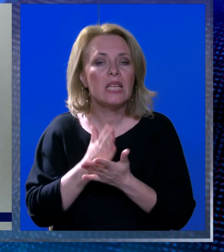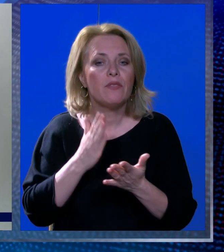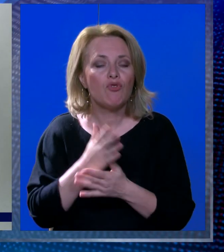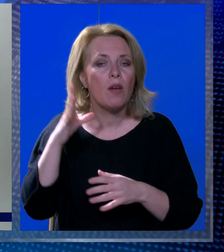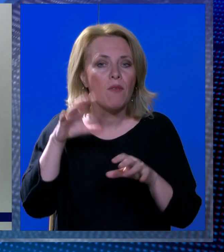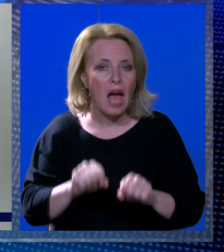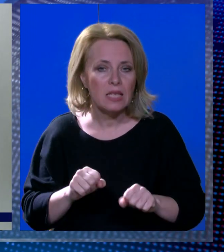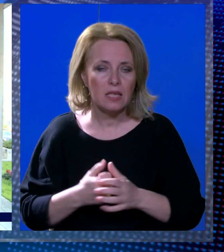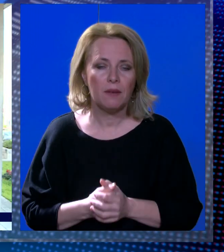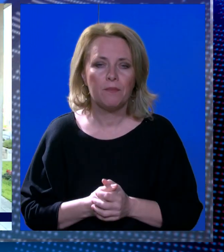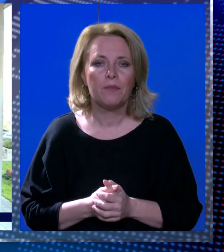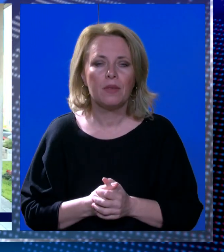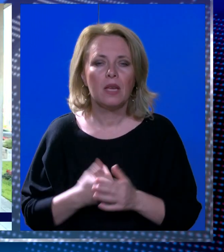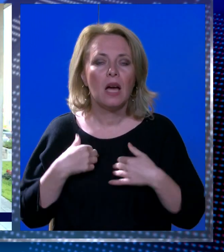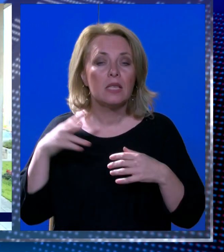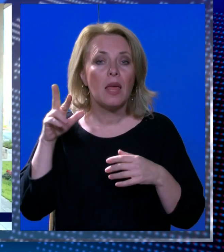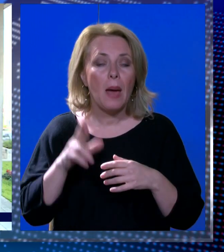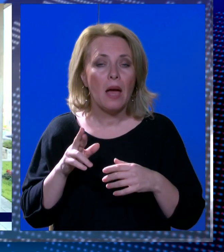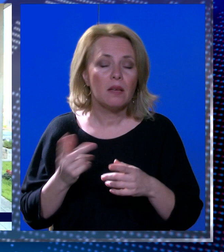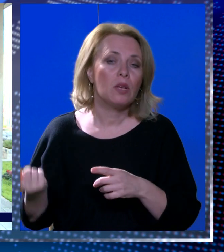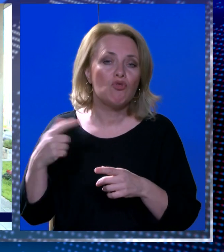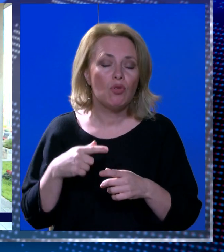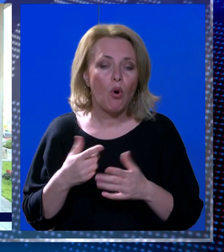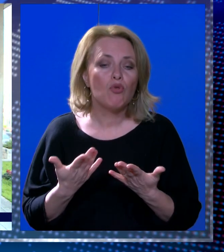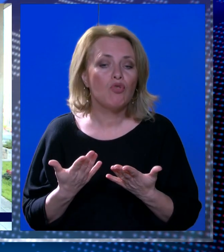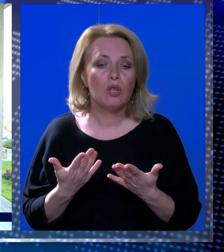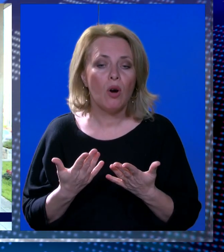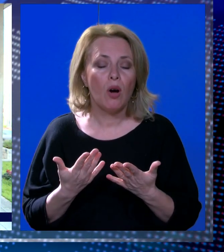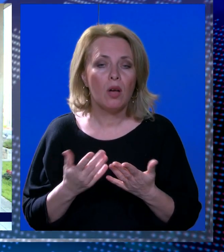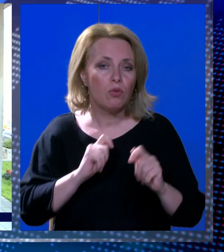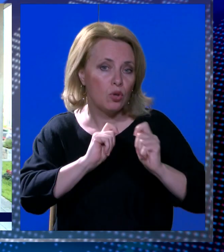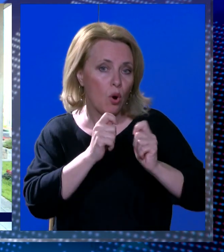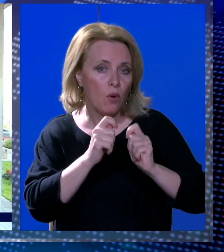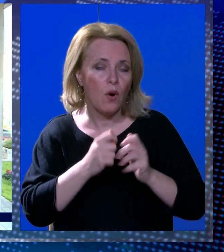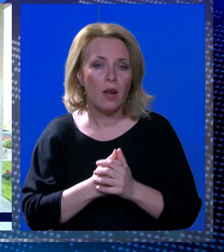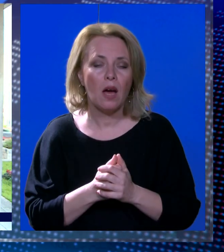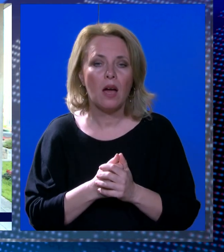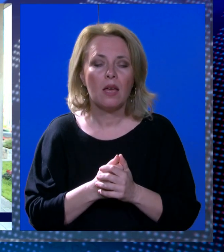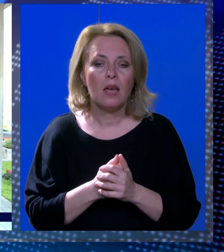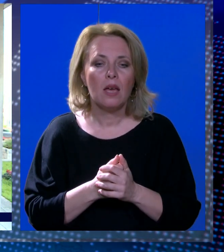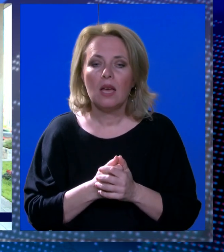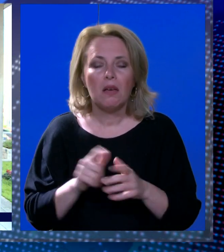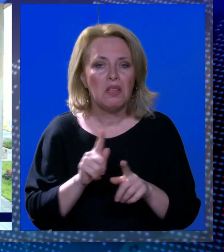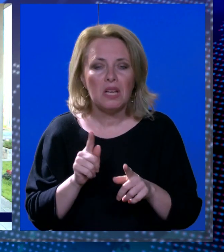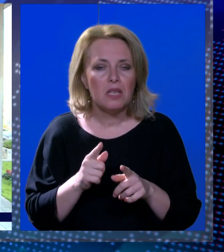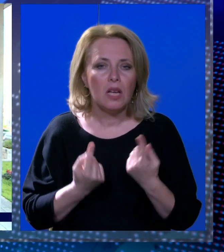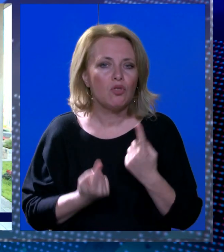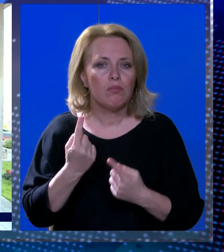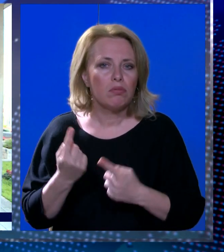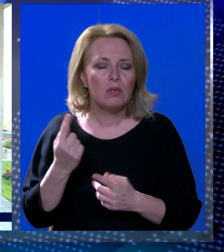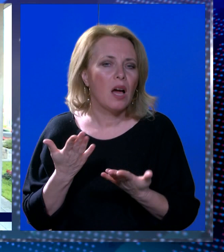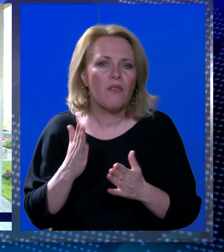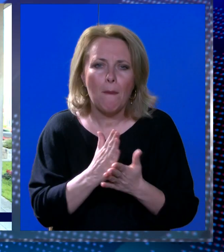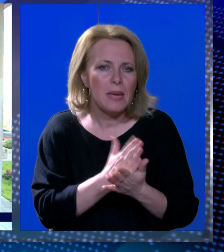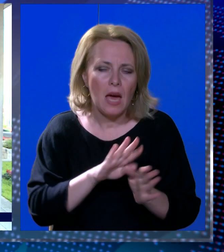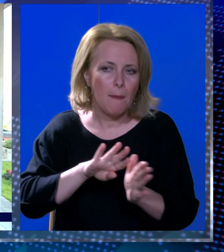izvršnoj vlasti. Svarno se nadam da će doći do tog dogovora i da do nekakvih mjera opreza